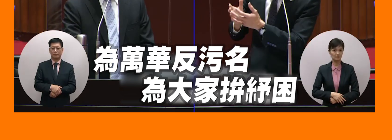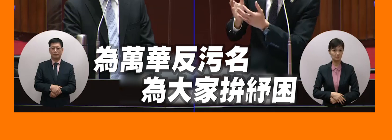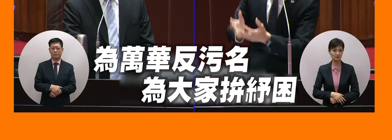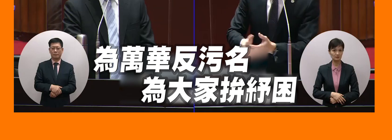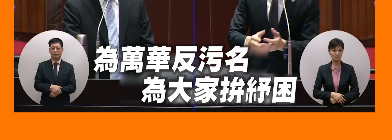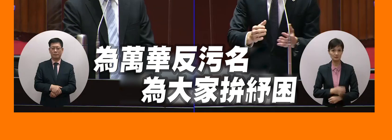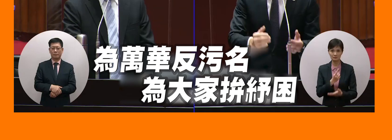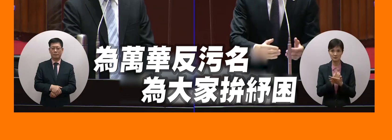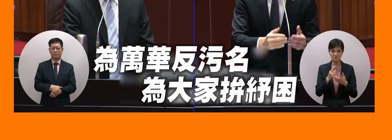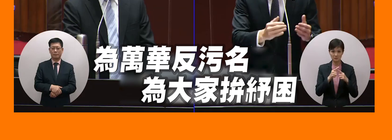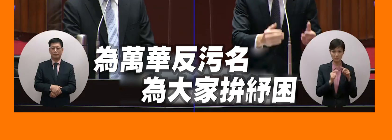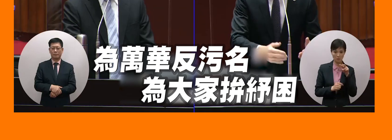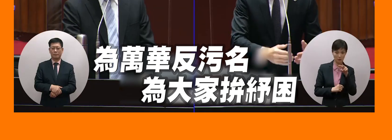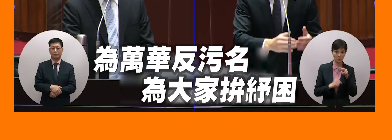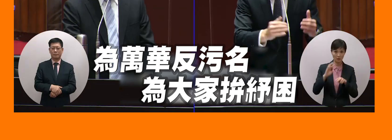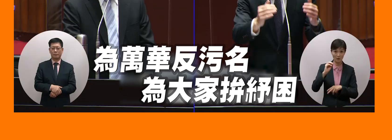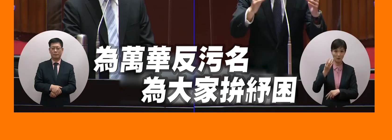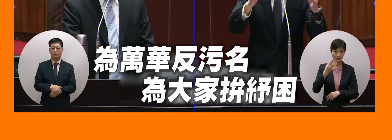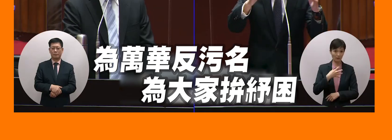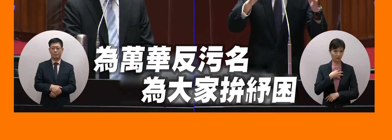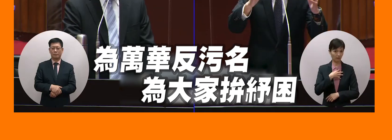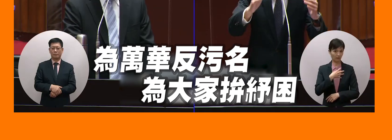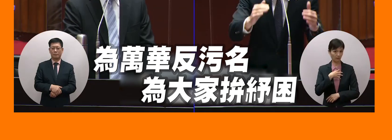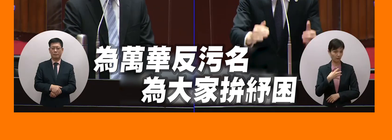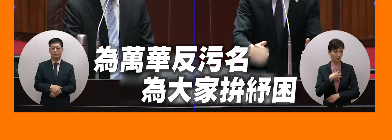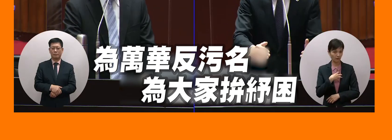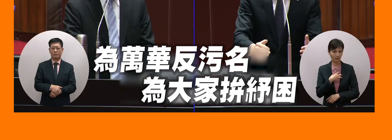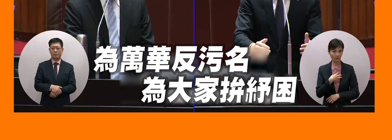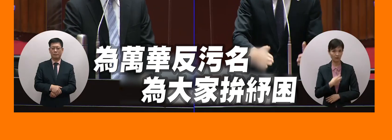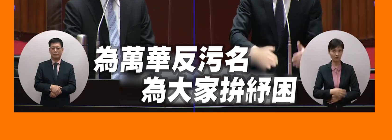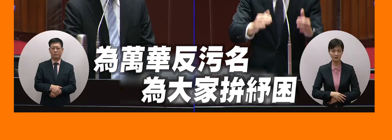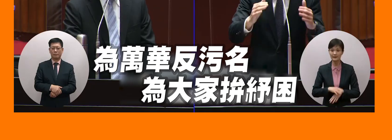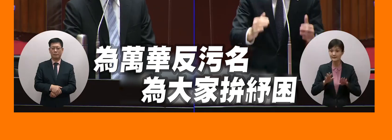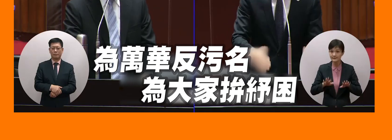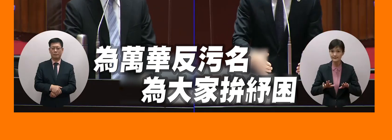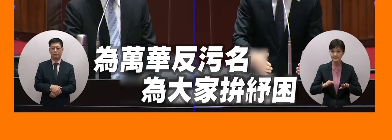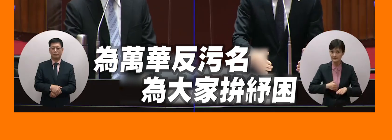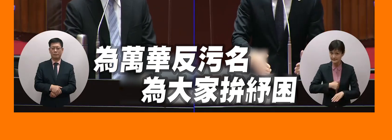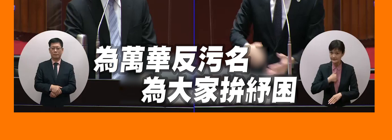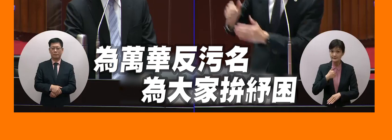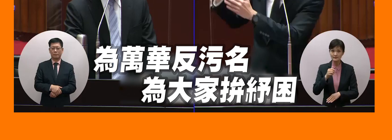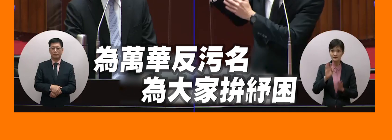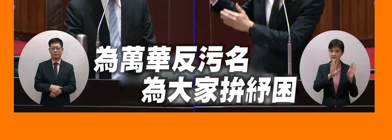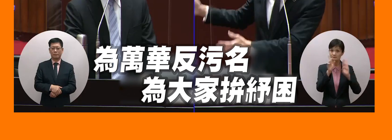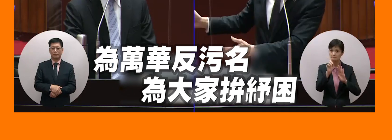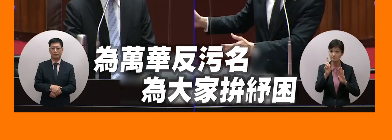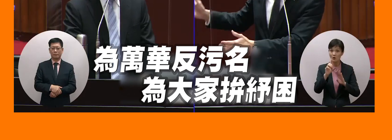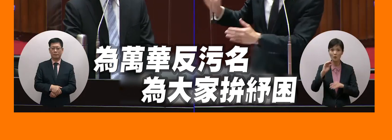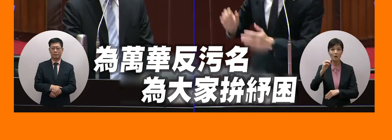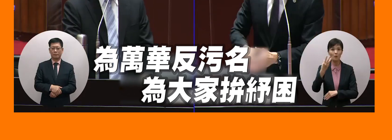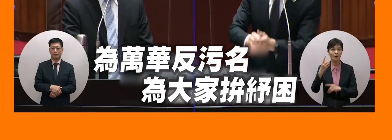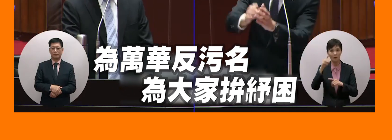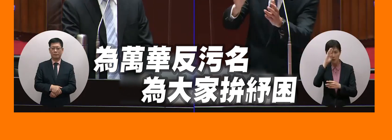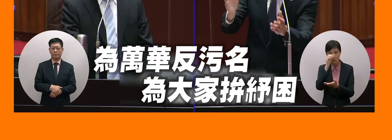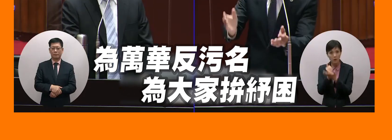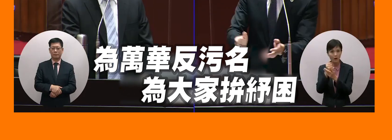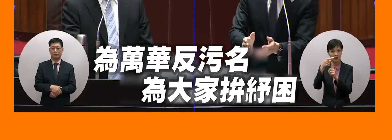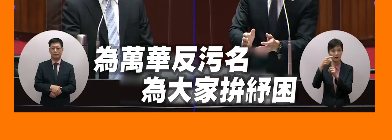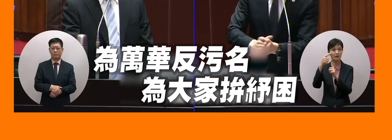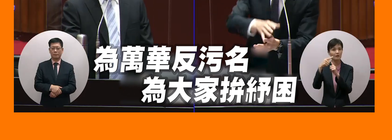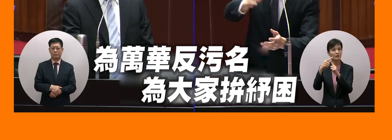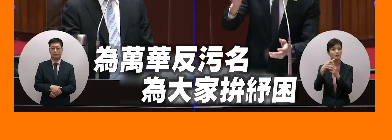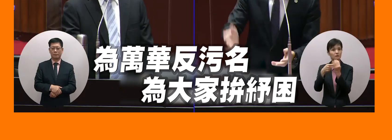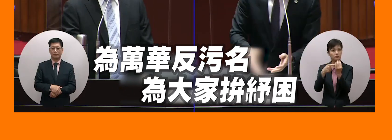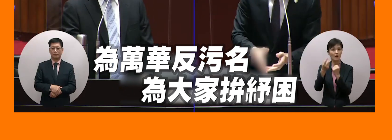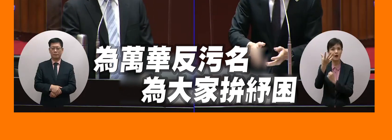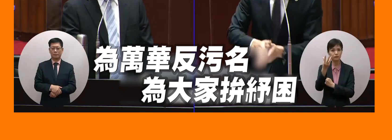所以說很多人不去觀察現在蠻家其實已經降下來已經比較穩定了他公佈這張圖他看到整個行